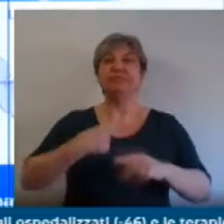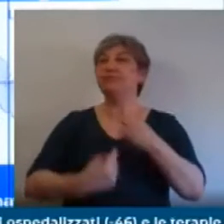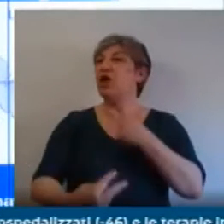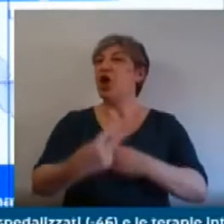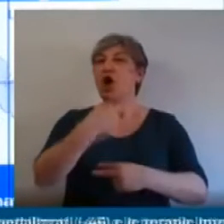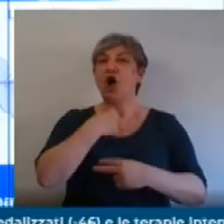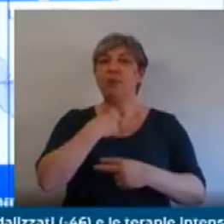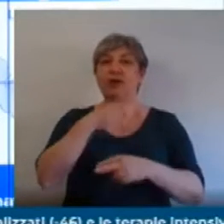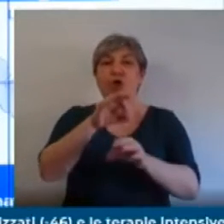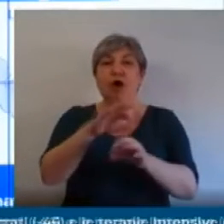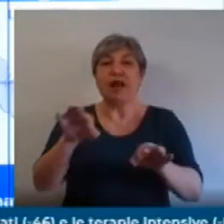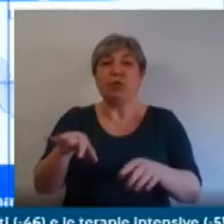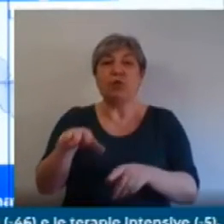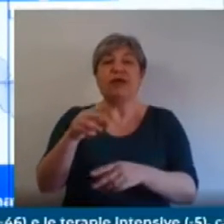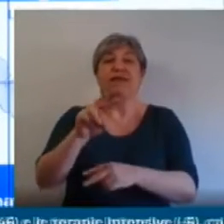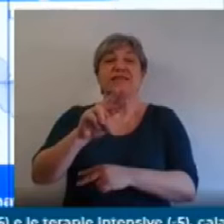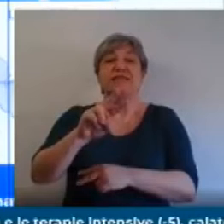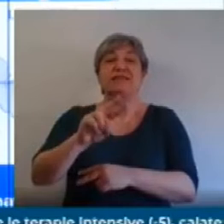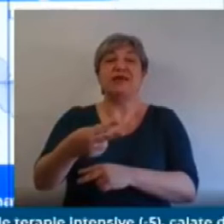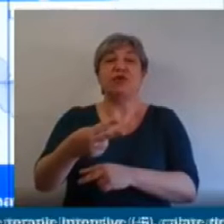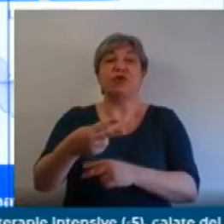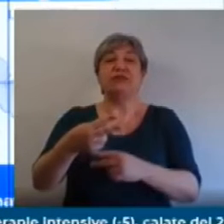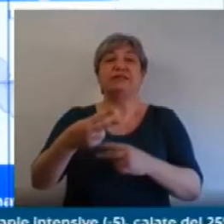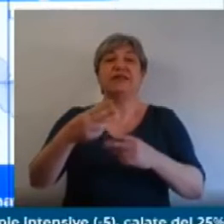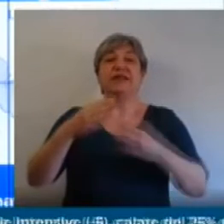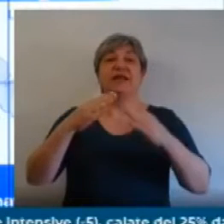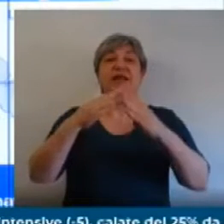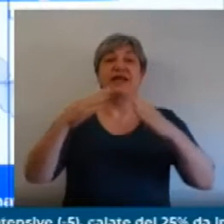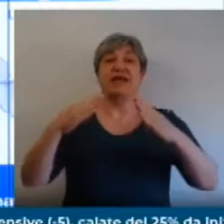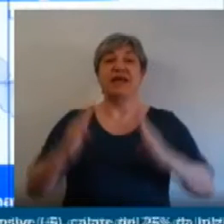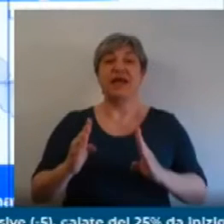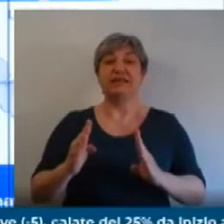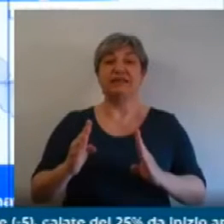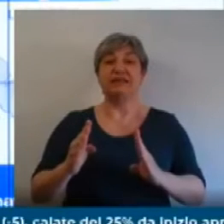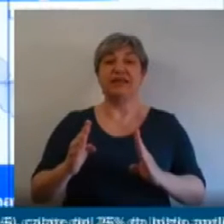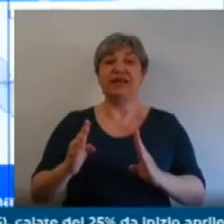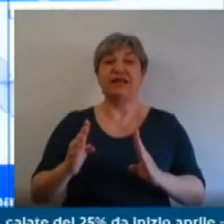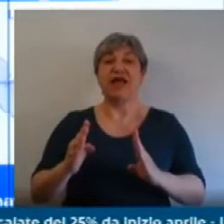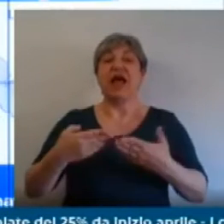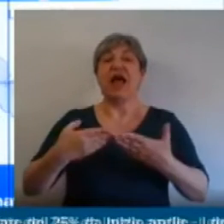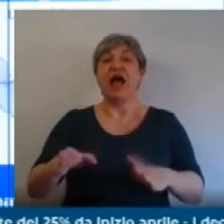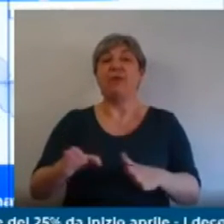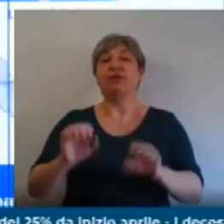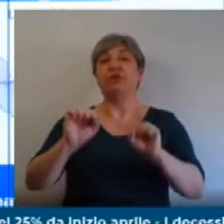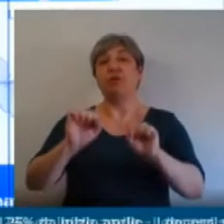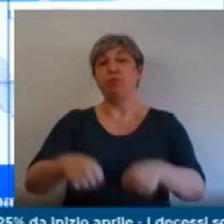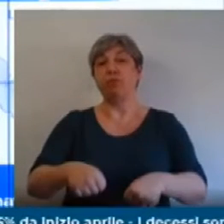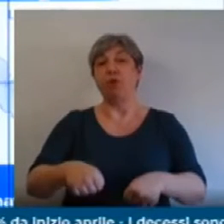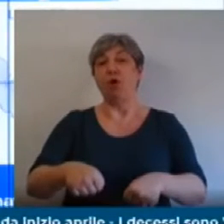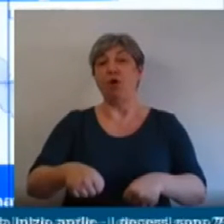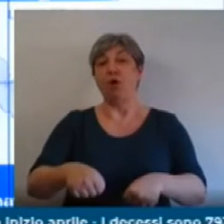è consentito se riguarda nel comune di residenza del proprietario dell'orto o del